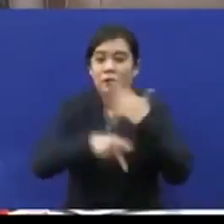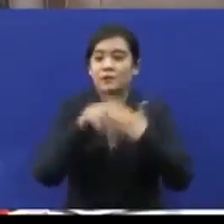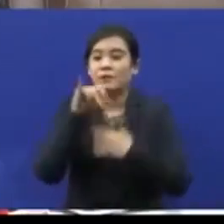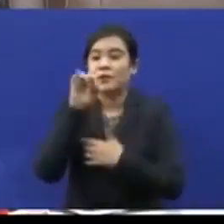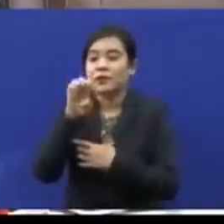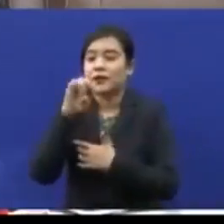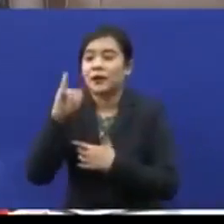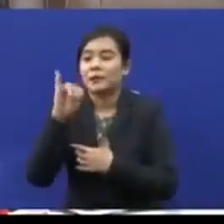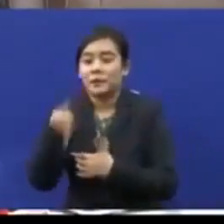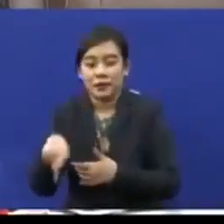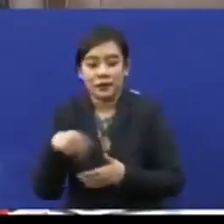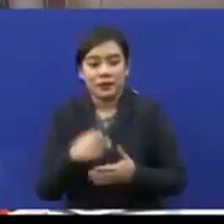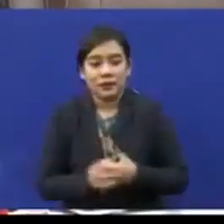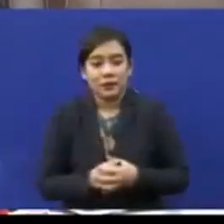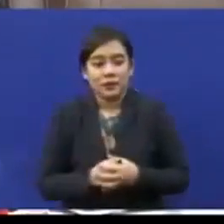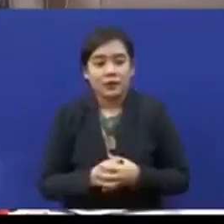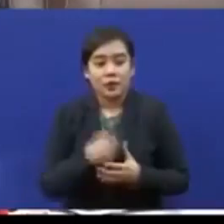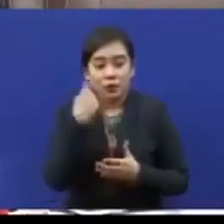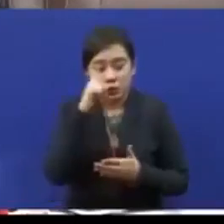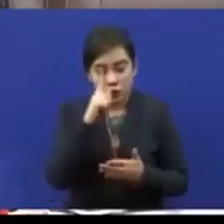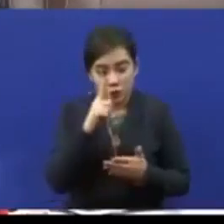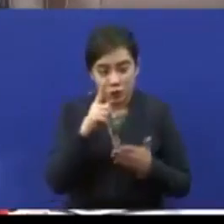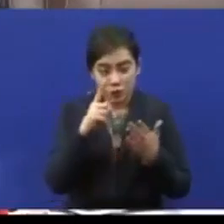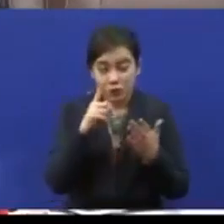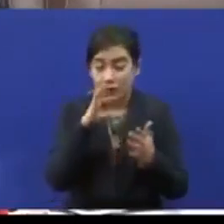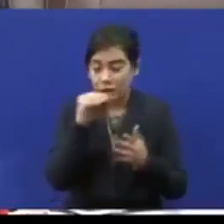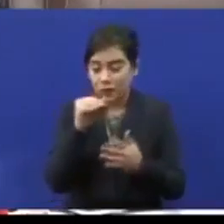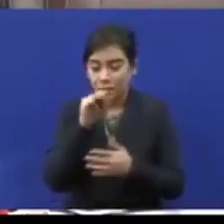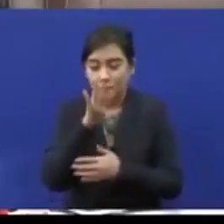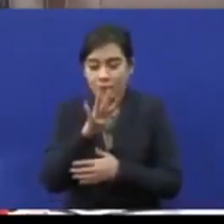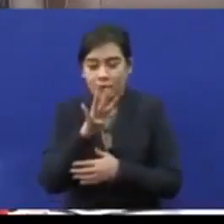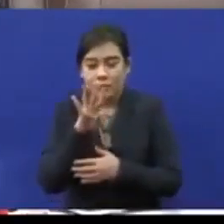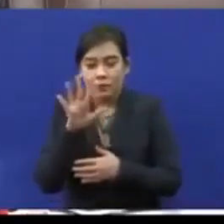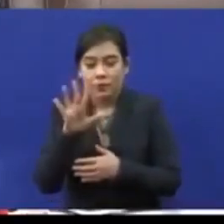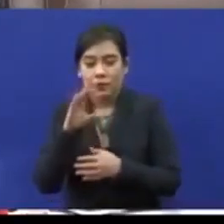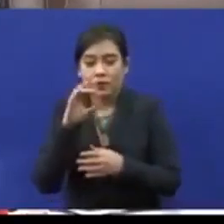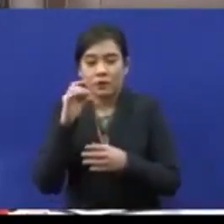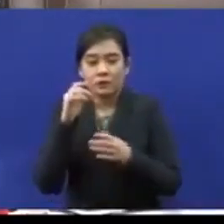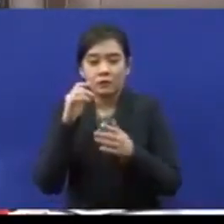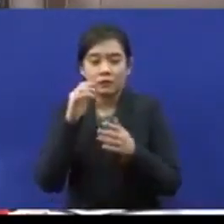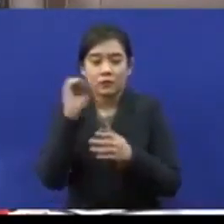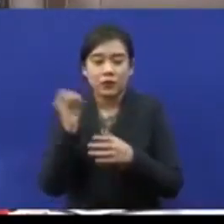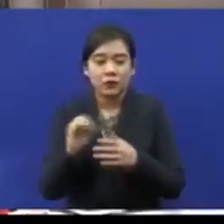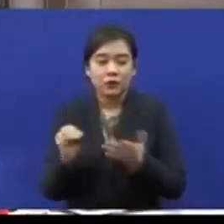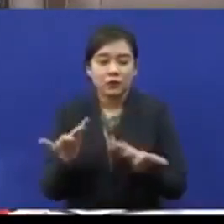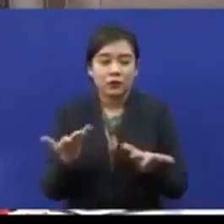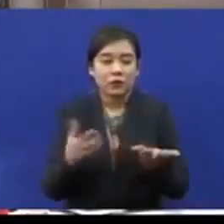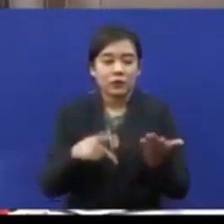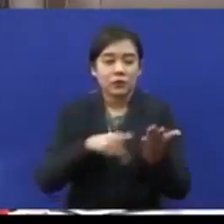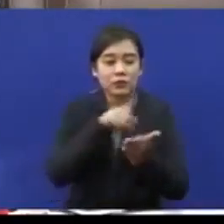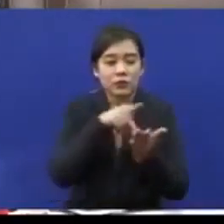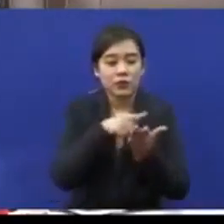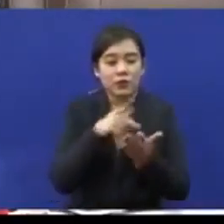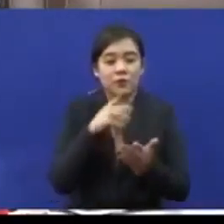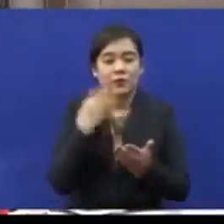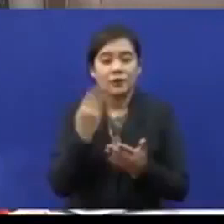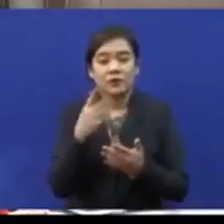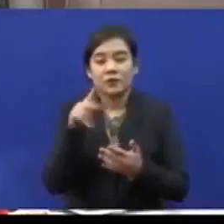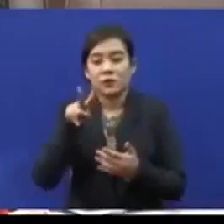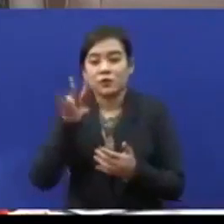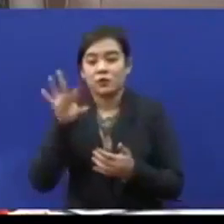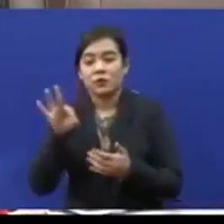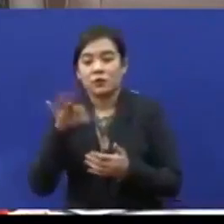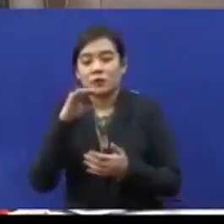EIP dengan 45% pergi ke pusat swasta 29% pusat kerajaan dan